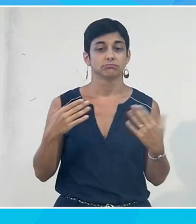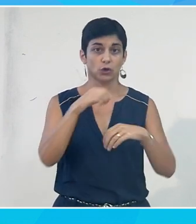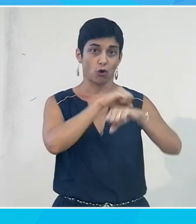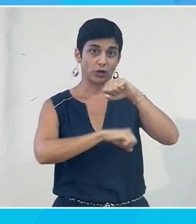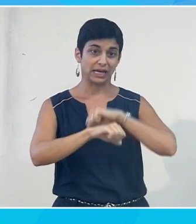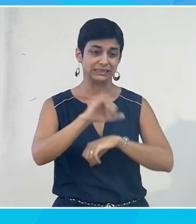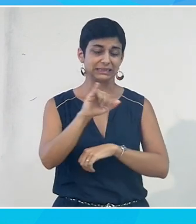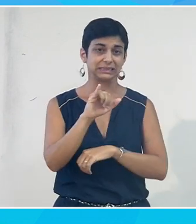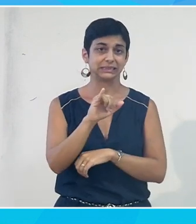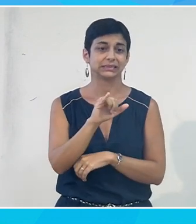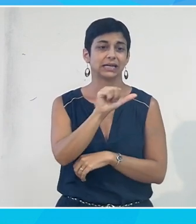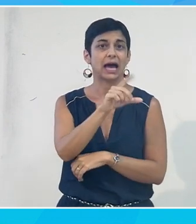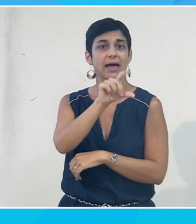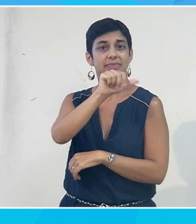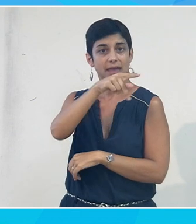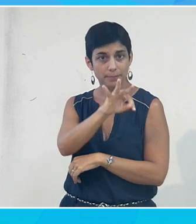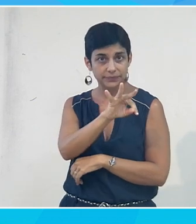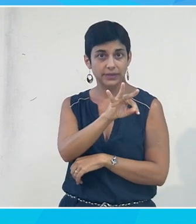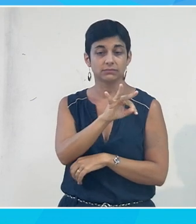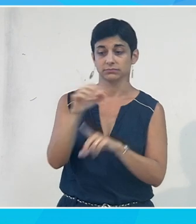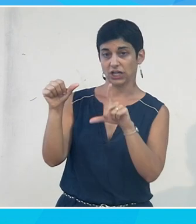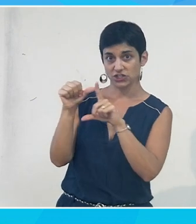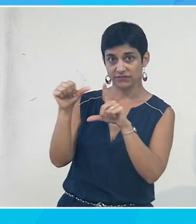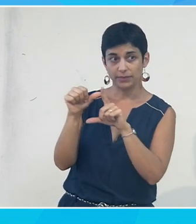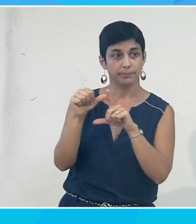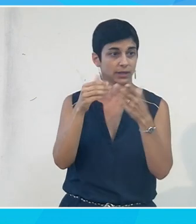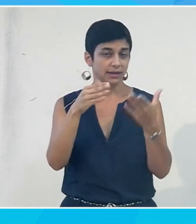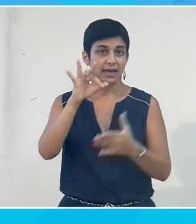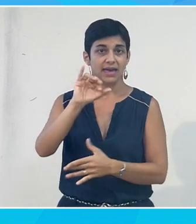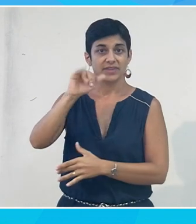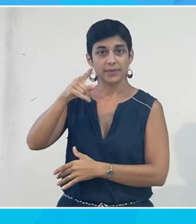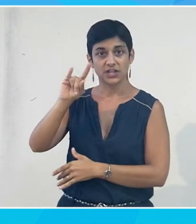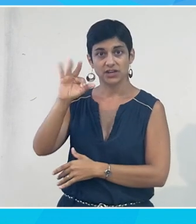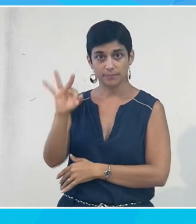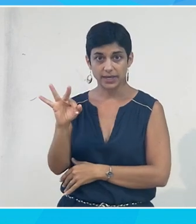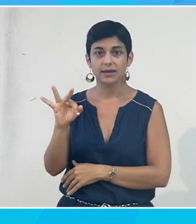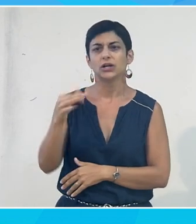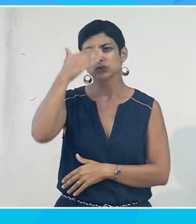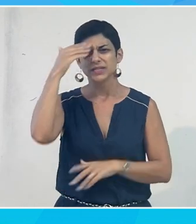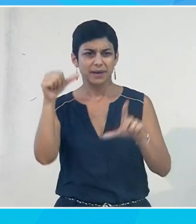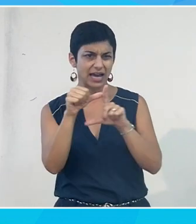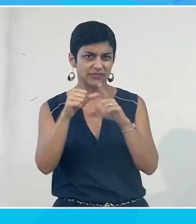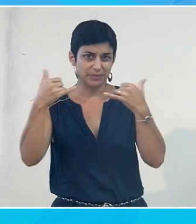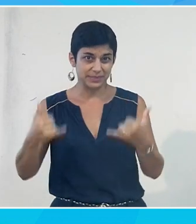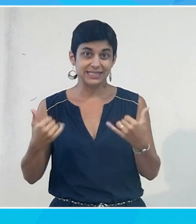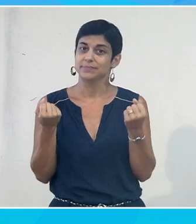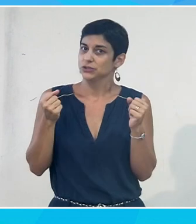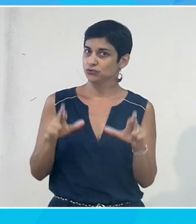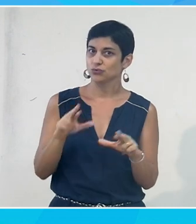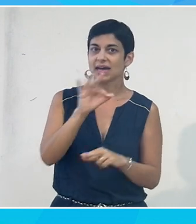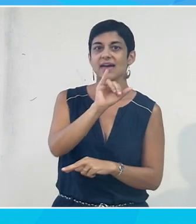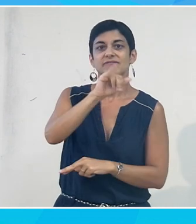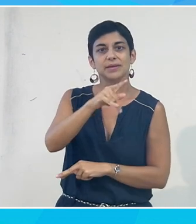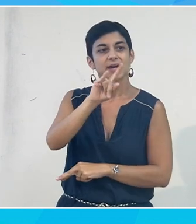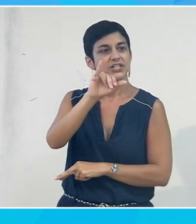organisée par l'ADAPT, soutenue par la GEPHIP et le FIPHFP. Alors, la GEPHIP, je ne sais pas si elle est là, mais en tout cas, le FIPHFP est là,